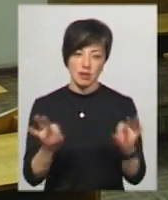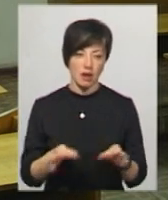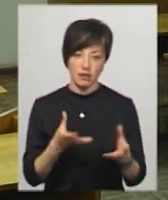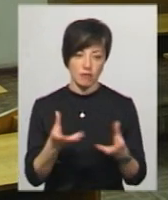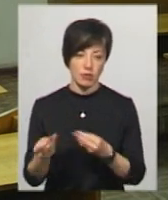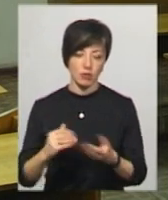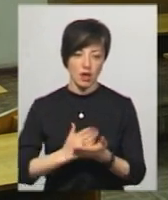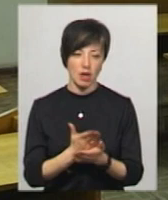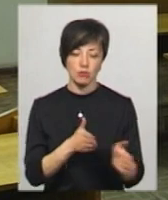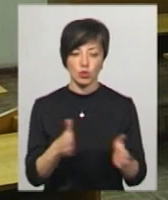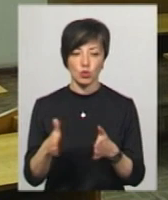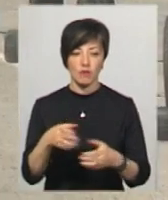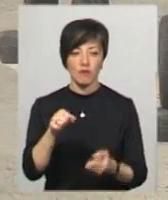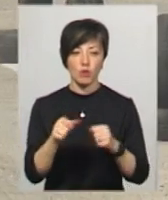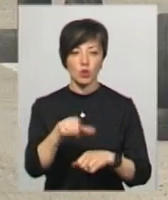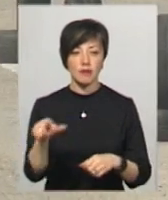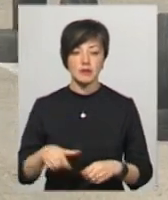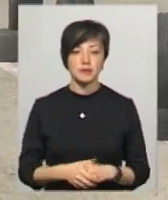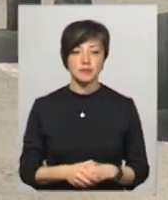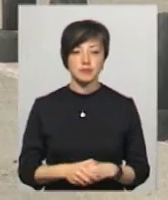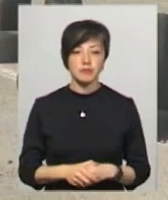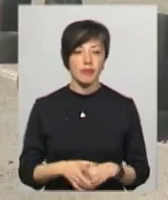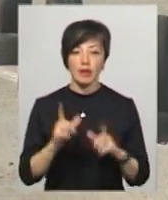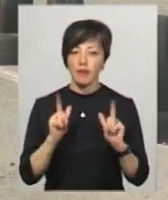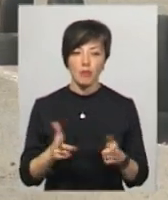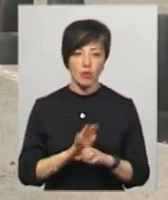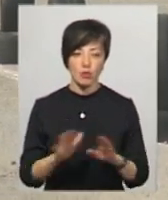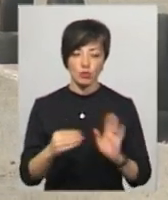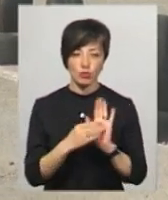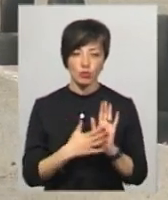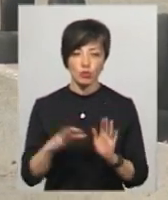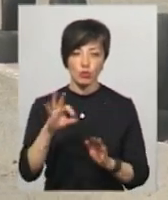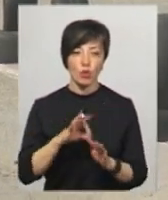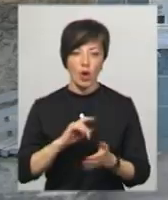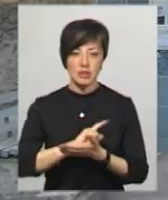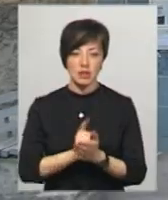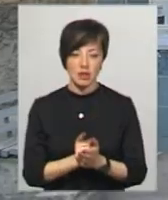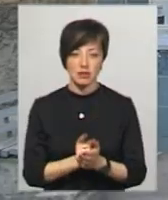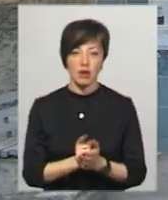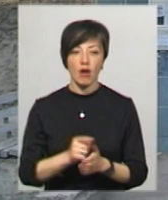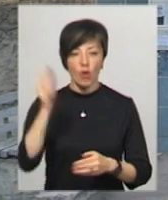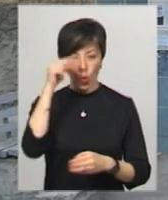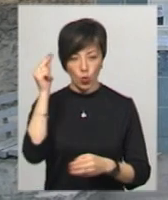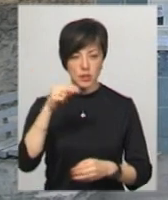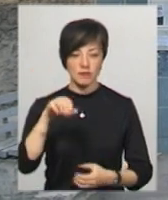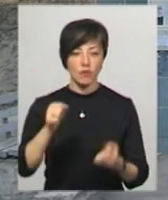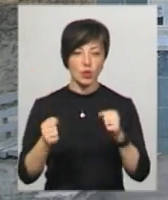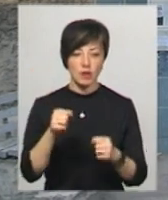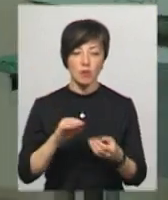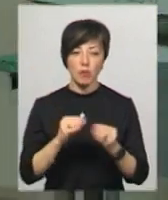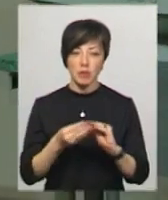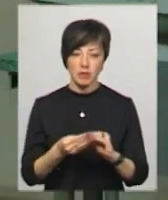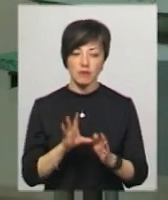не вплинуть на якість підготовки водіїв. Павло Талімончик не погоджується із пунктом про екстерне проходження водійських курсів, та додає, також